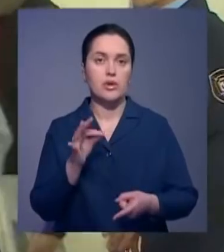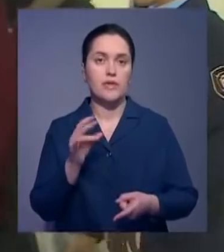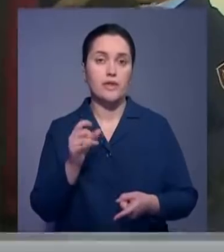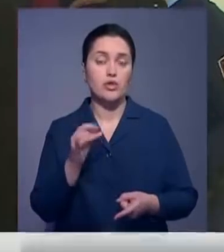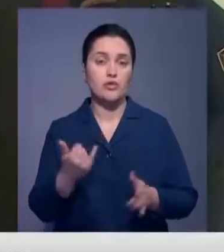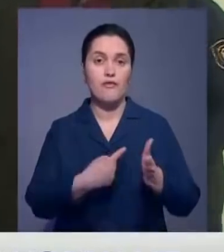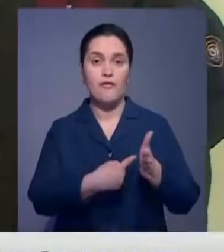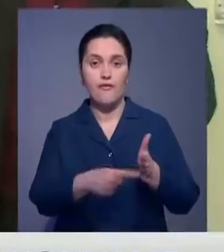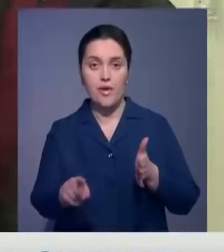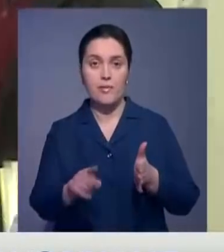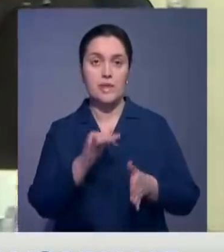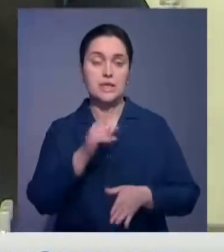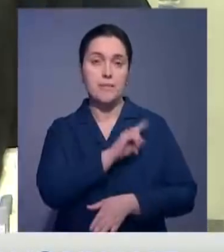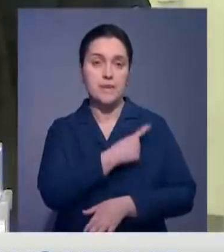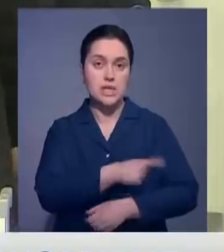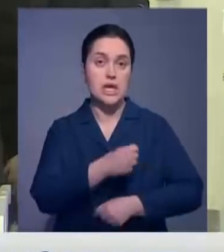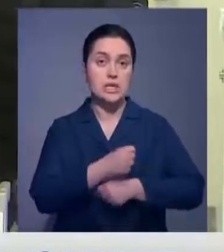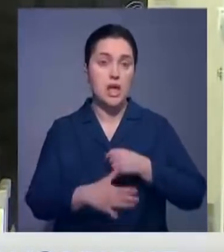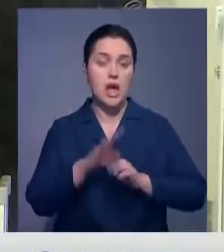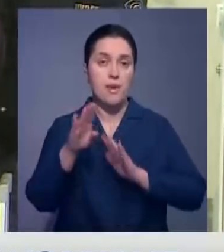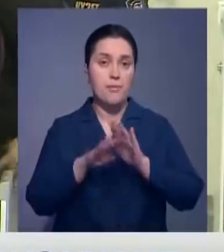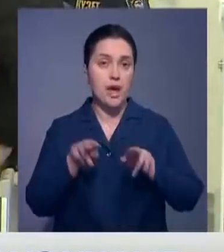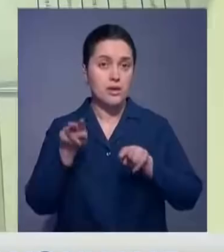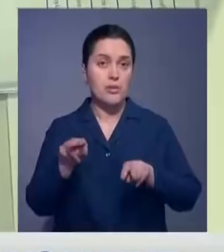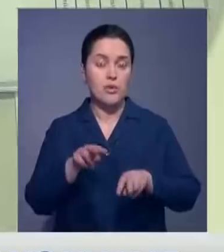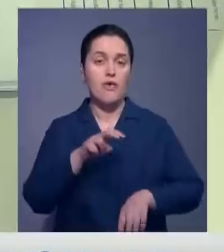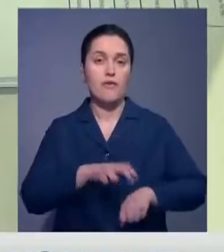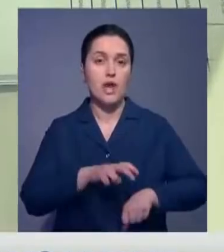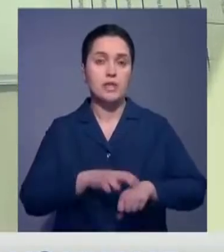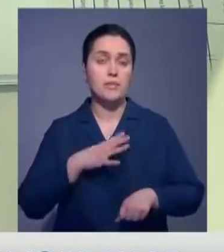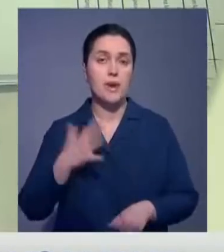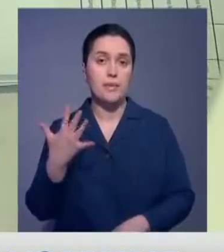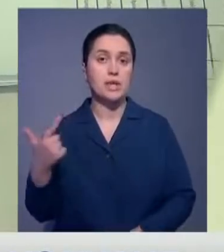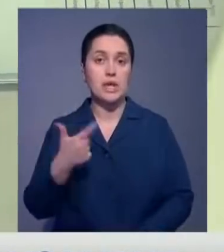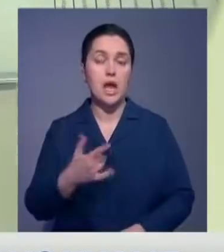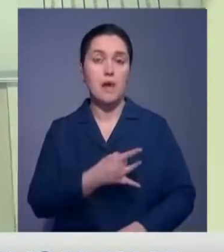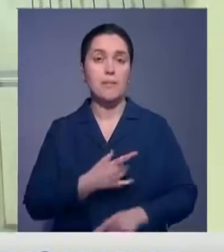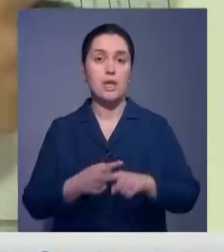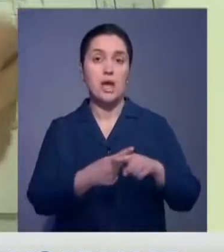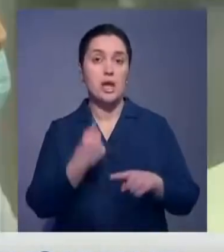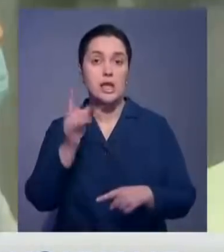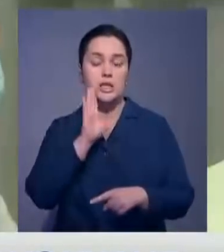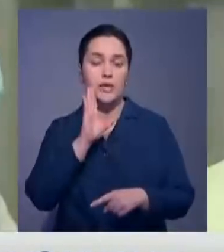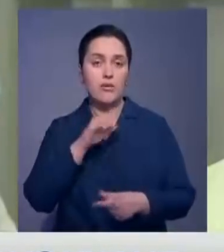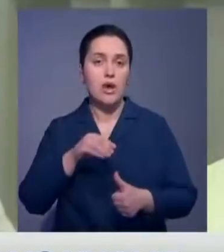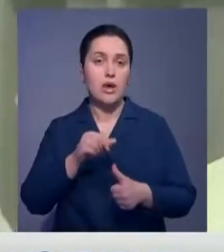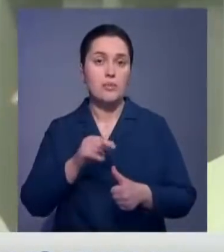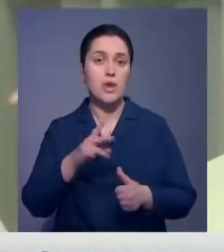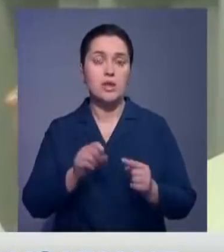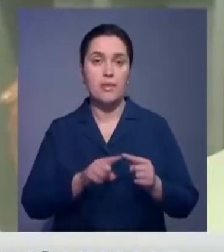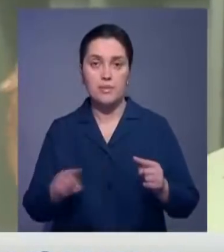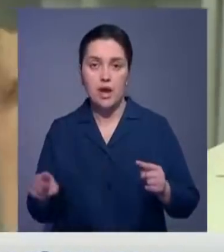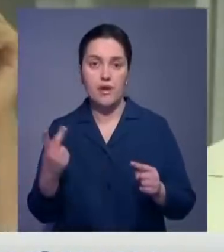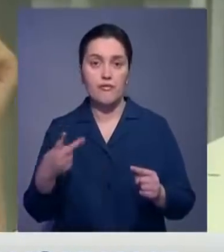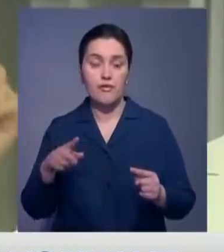многопрофильного медицинского центра. Под наблюдением врачей также были пять граждан Белоруссии и одна девушка из Армении. На протяжении двух